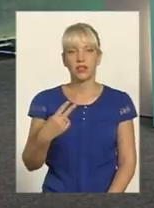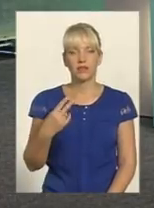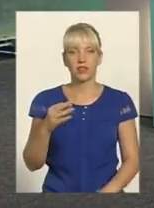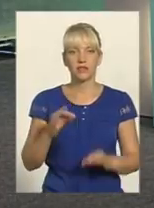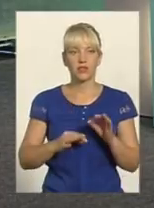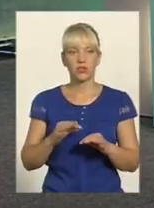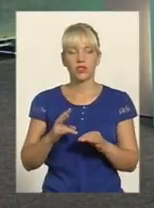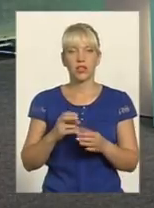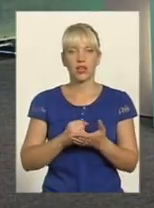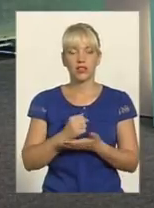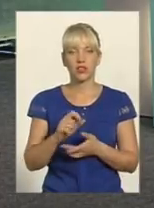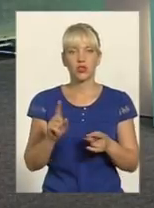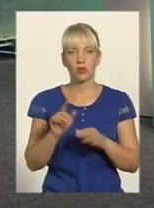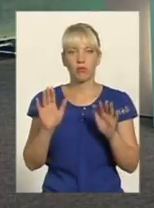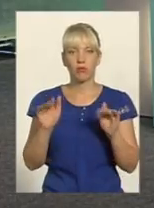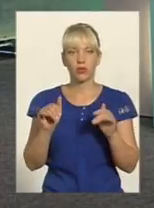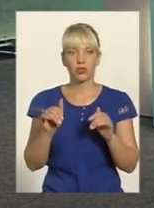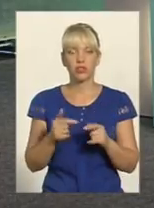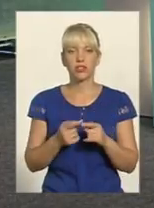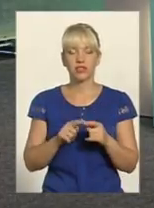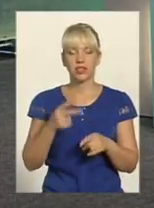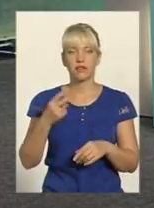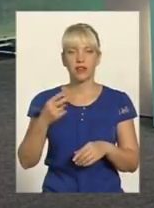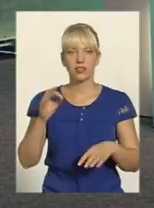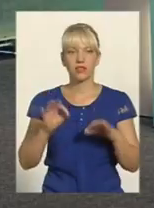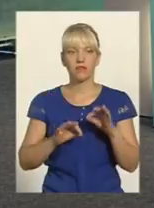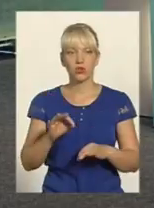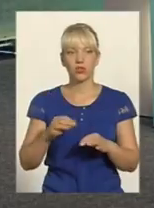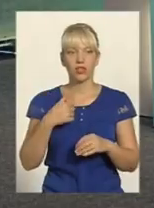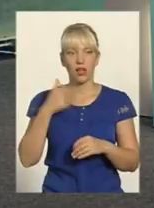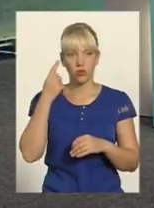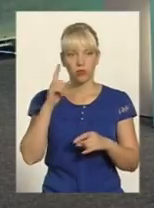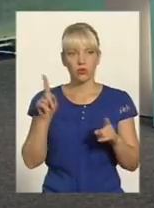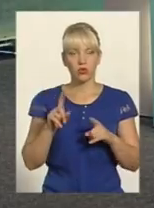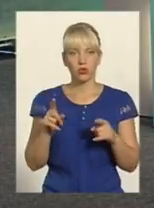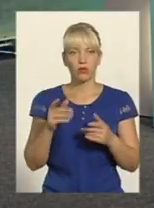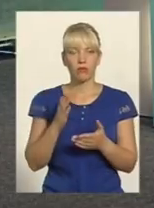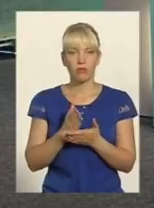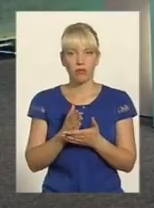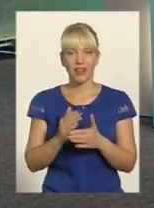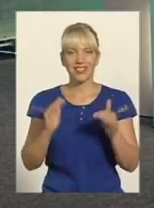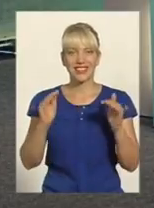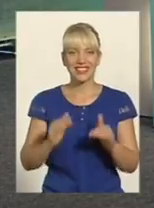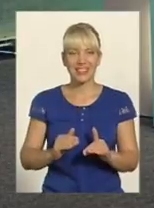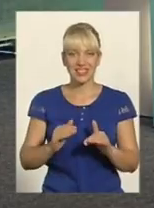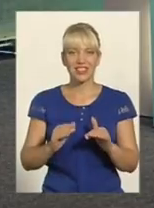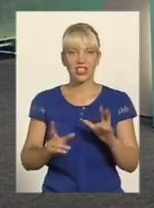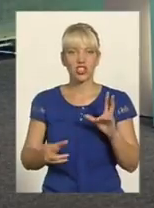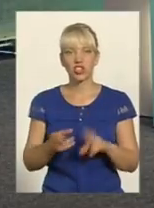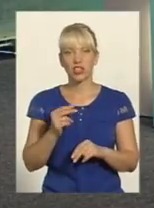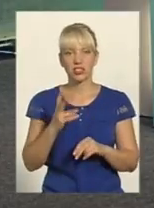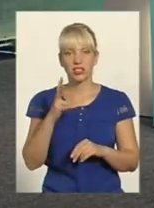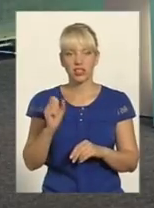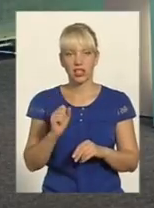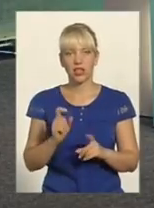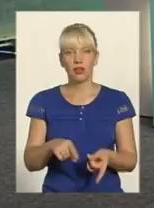попрощатися з органами вношніх?% кандидатів, я думаю, які мають дуже низькі шанси перейти